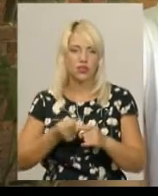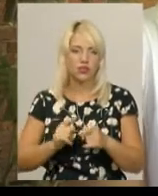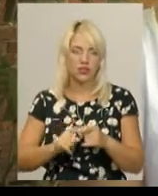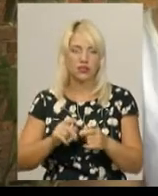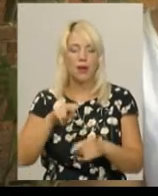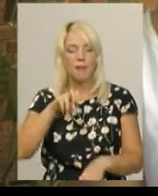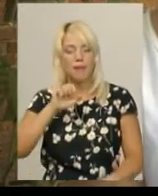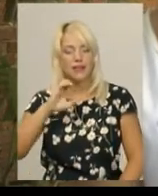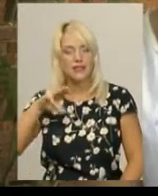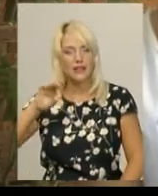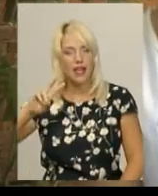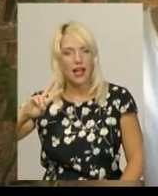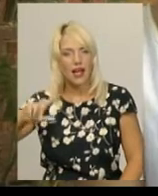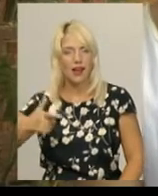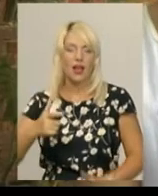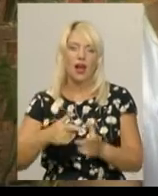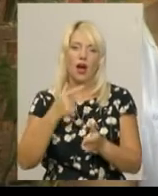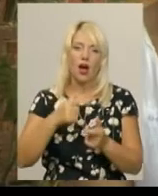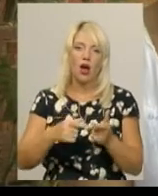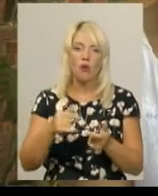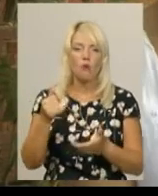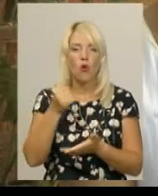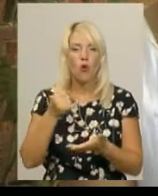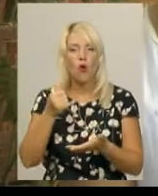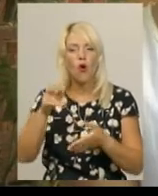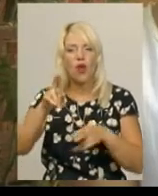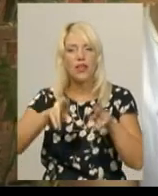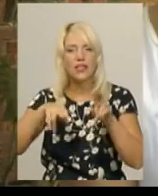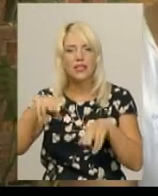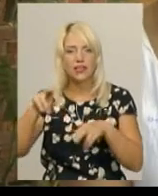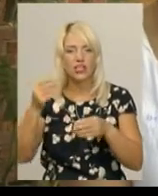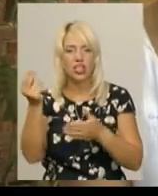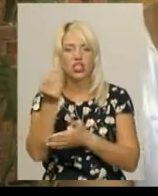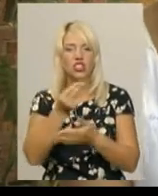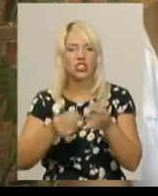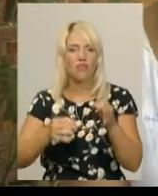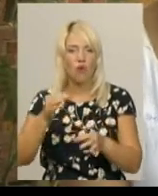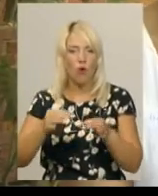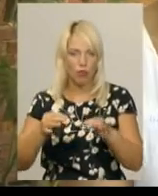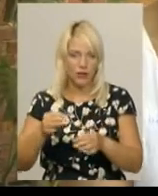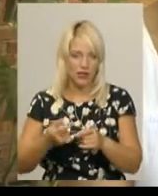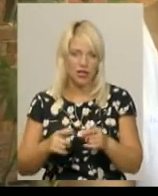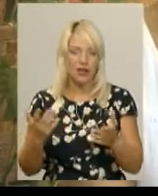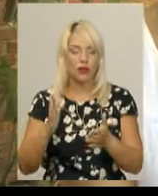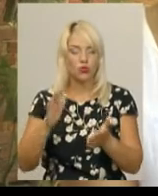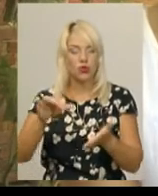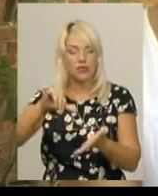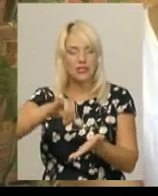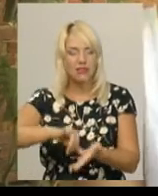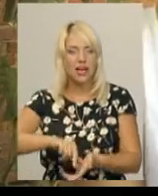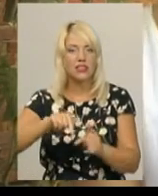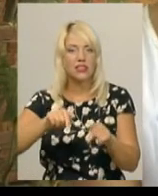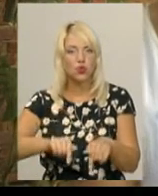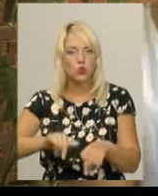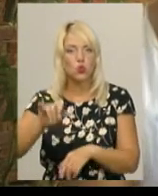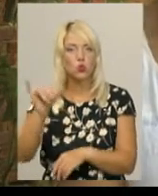пастелі, або олії, олійного живопису, який буде представлятися саме в цю суботу. І, власне,